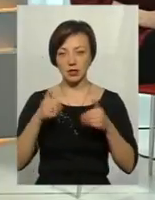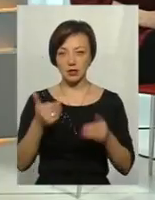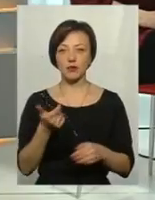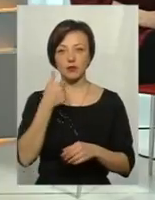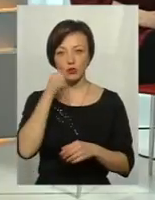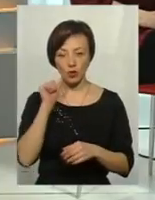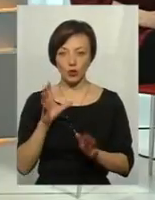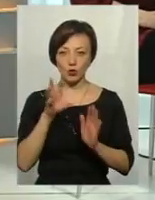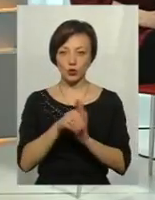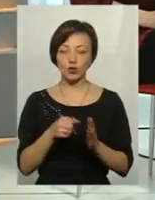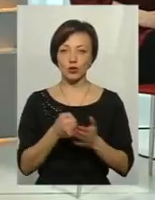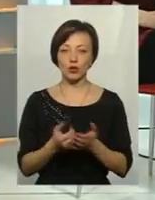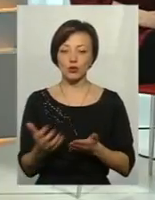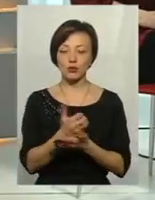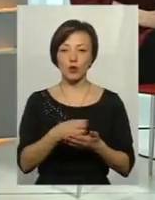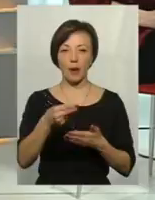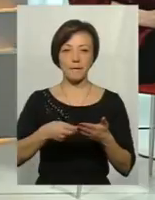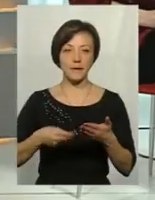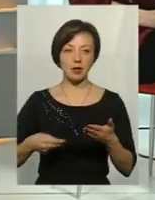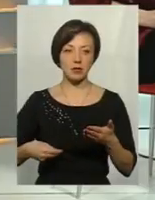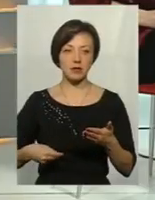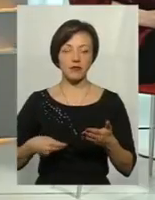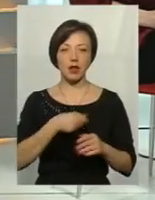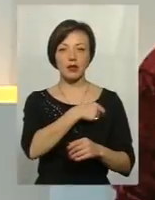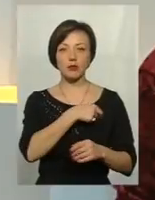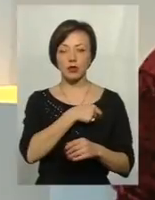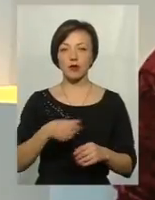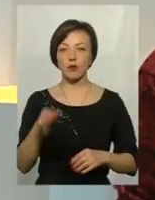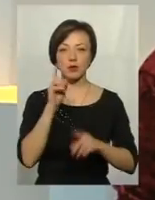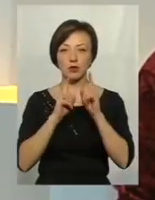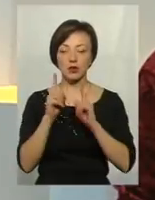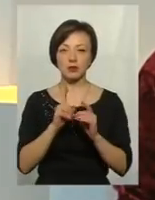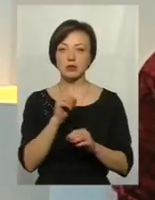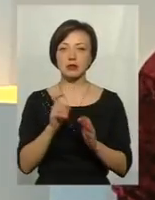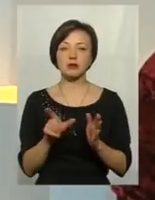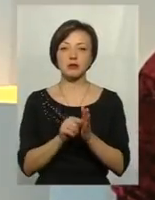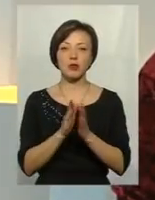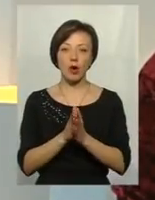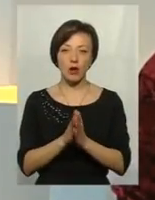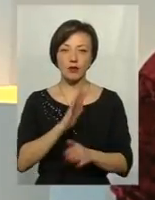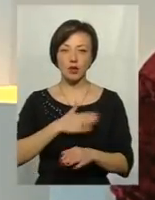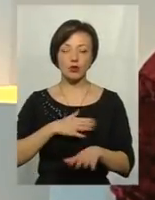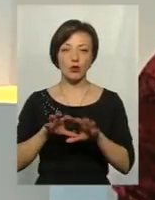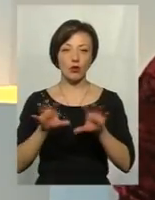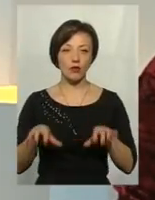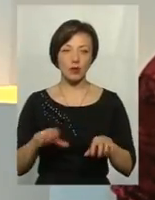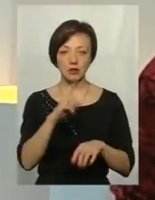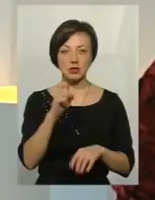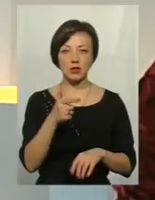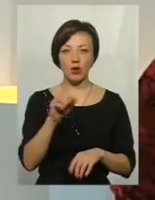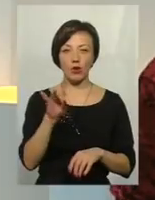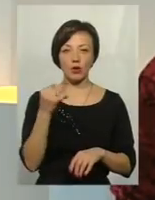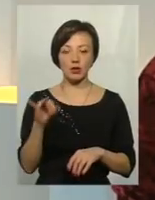того, вчора ми долучилися до збору підписів депутатів обласної ради з проханням до нашого голови Загороднього Михайла Васильовича, який